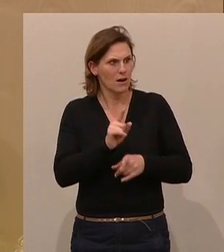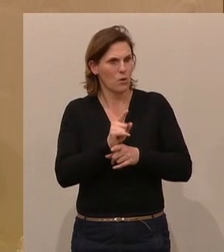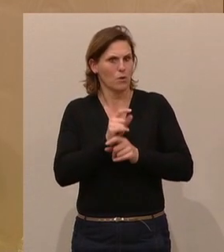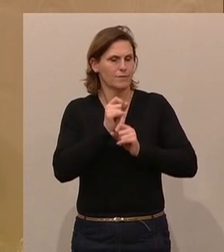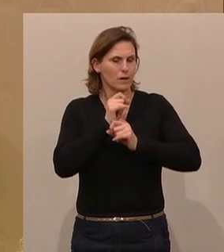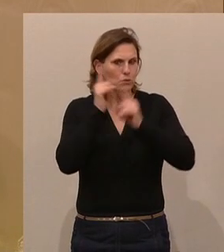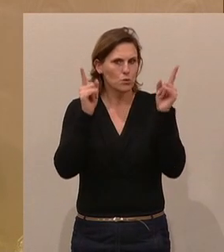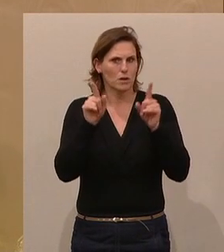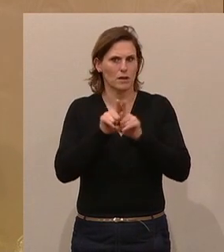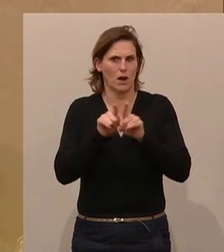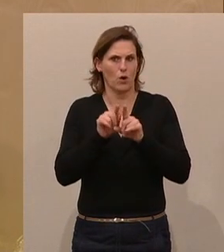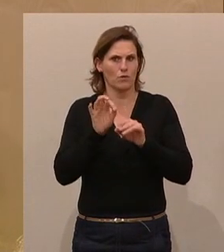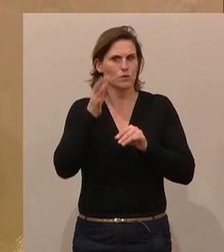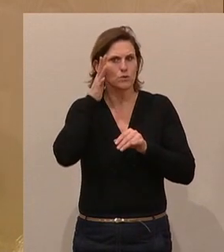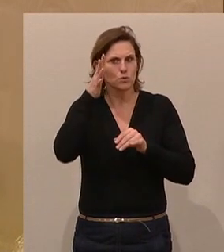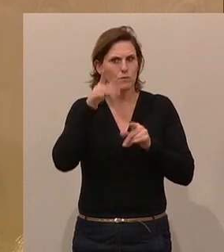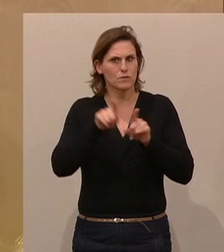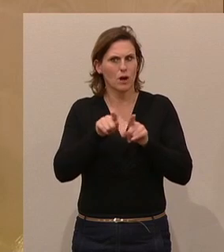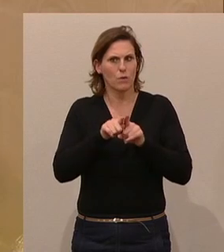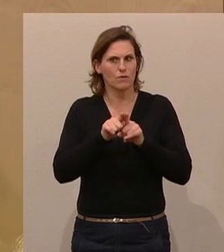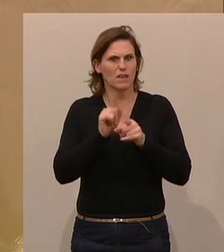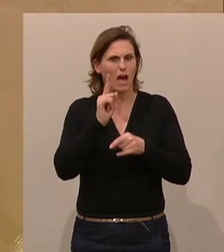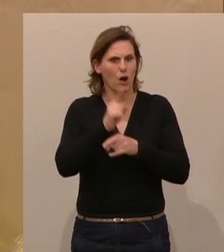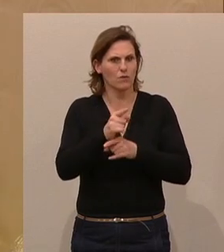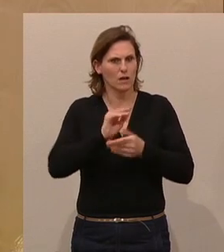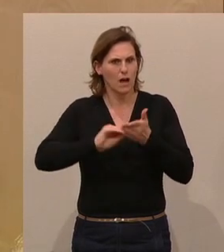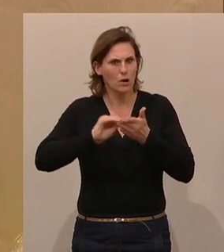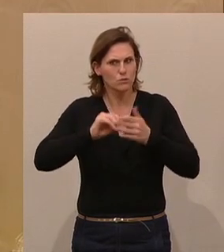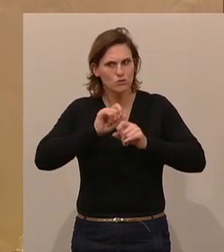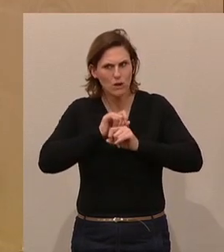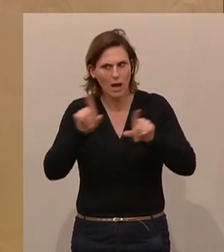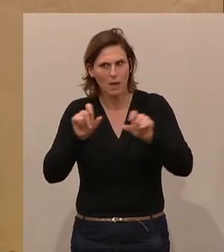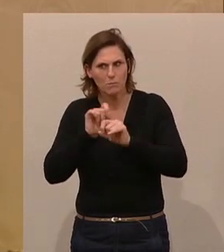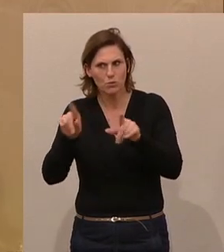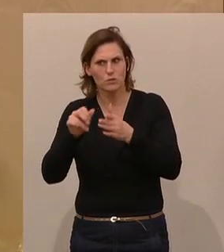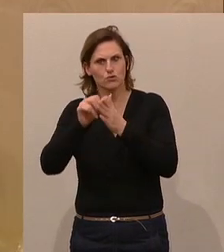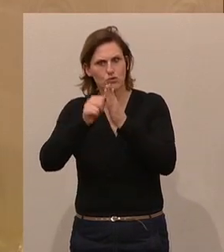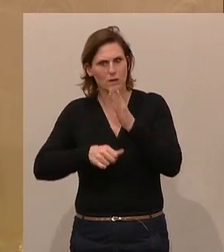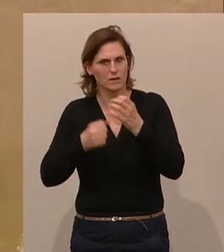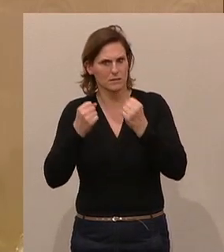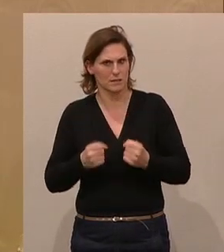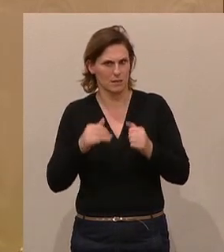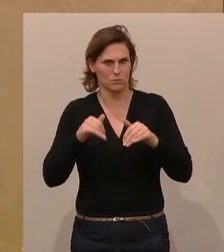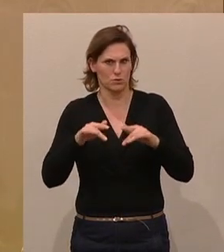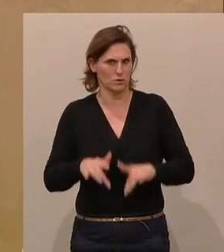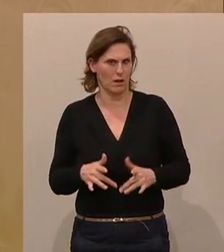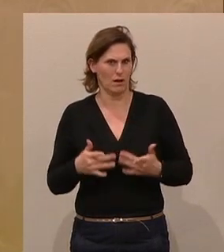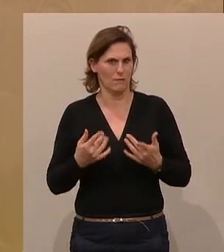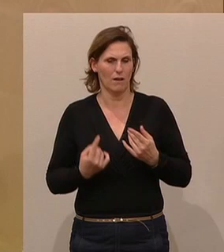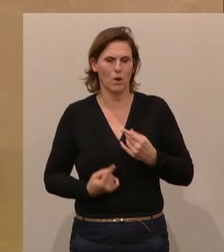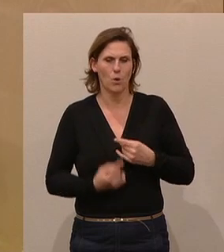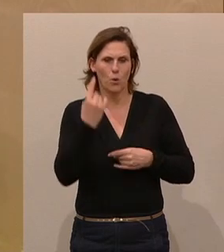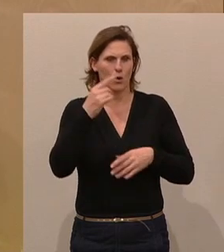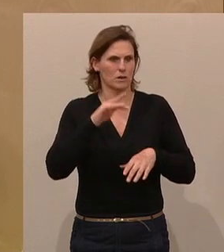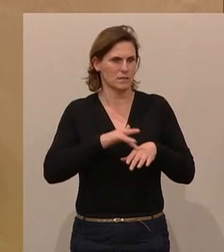natürlich künftig auch bei den Vergaben, wenn es Ausschreibungen gibt, all die Standards gesichert sein müssen, denn es geht ja hier um